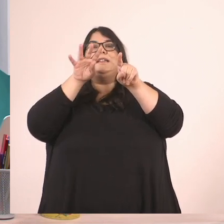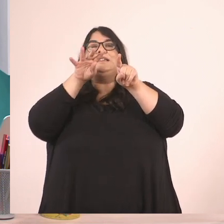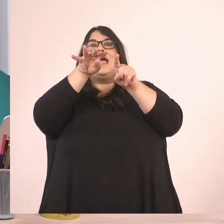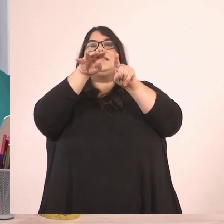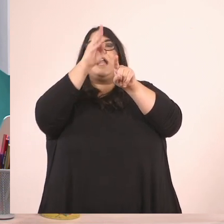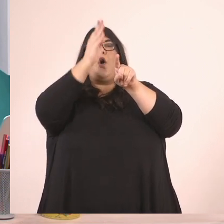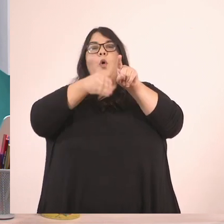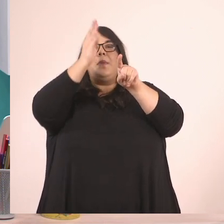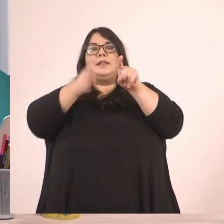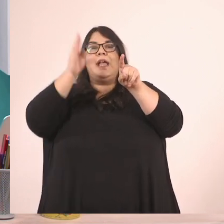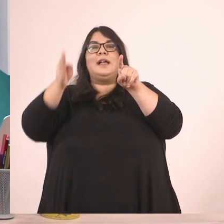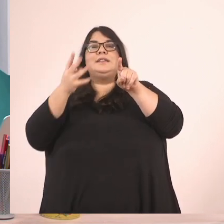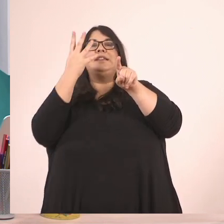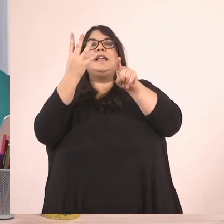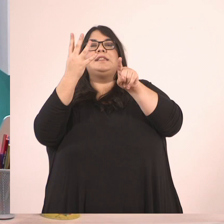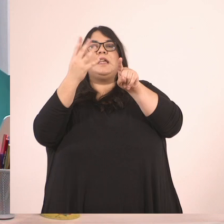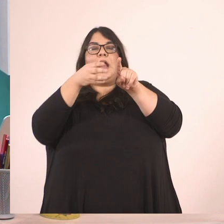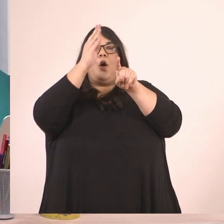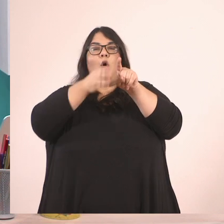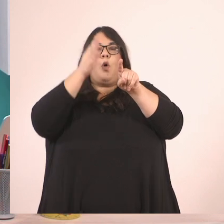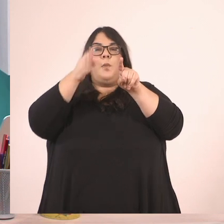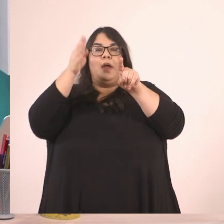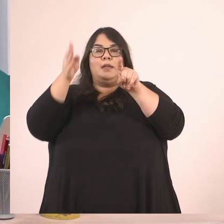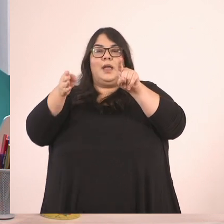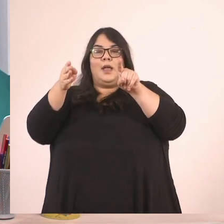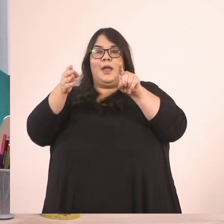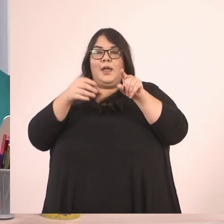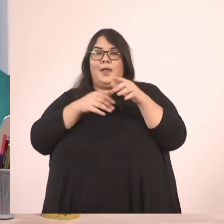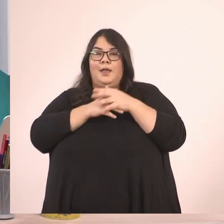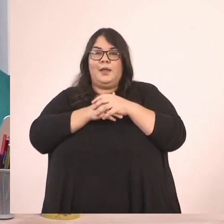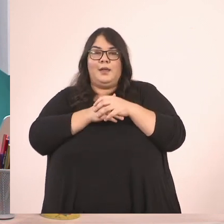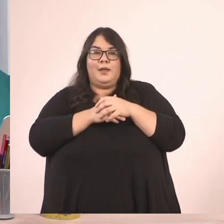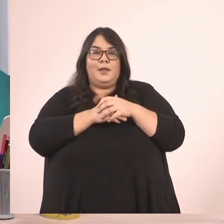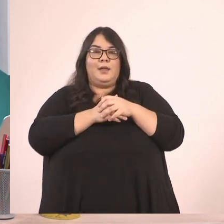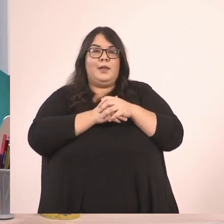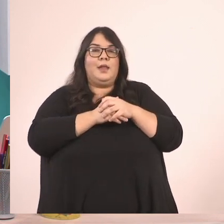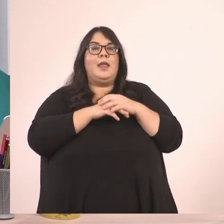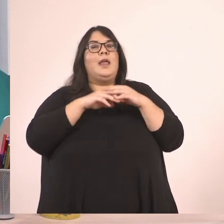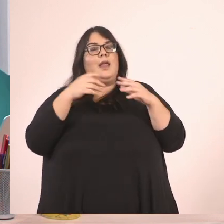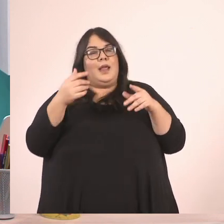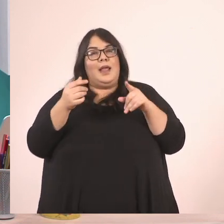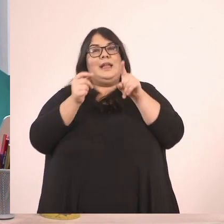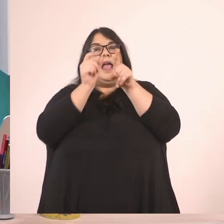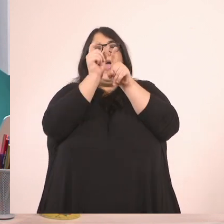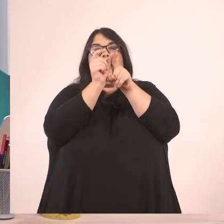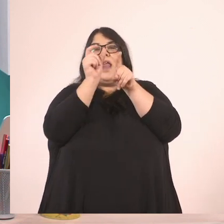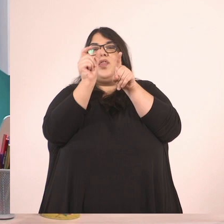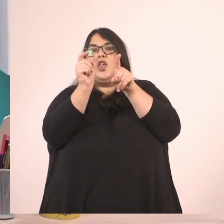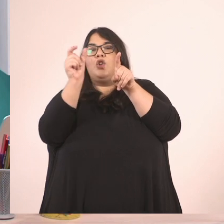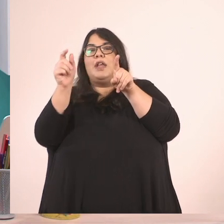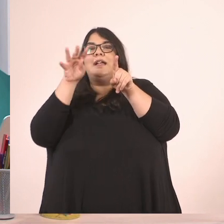4 και 1 τέταρτο, 4 και 2 τέταρτα, 4 και 3 τέταρτα, 4 και 4 τέταρτα, δηλαδή 5